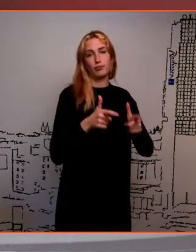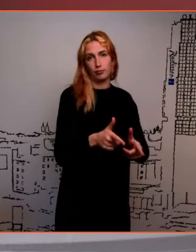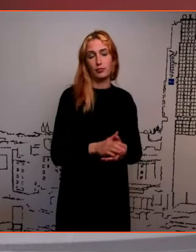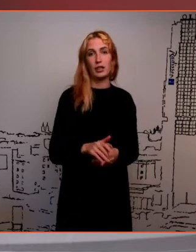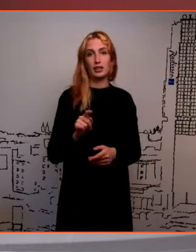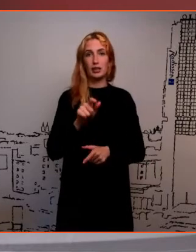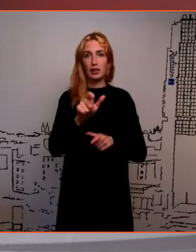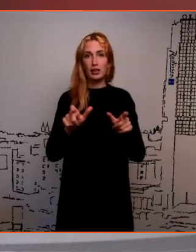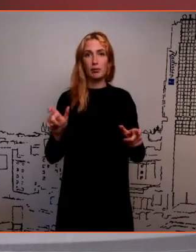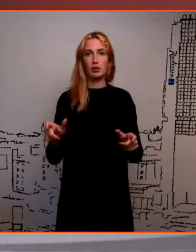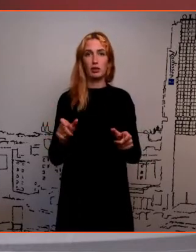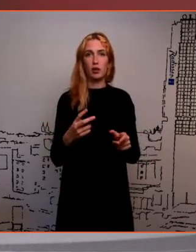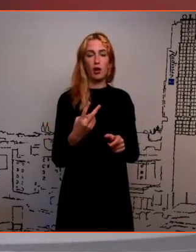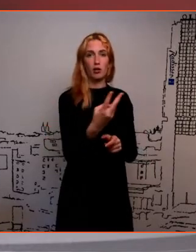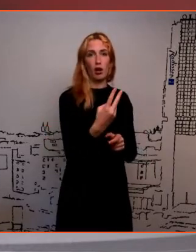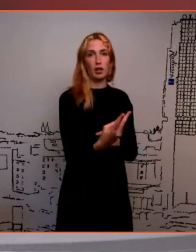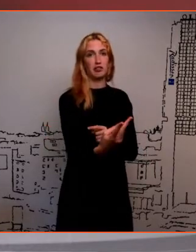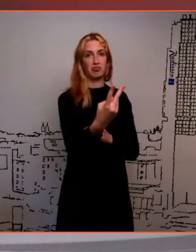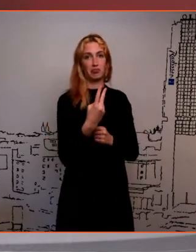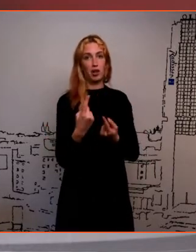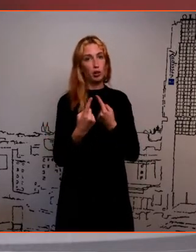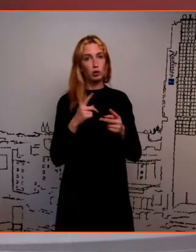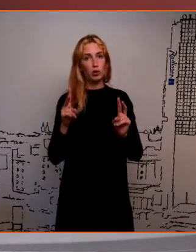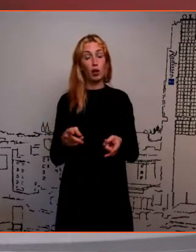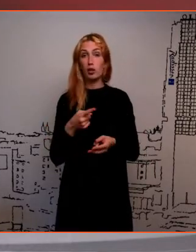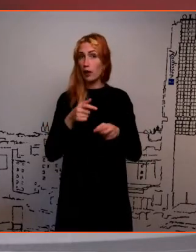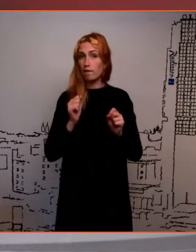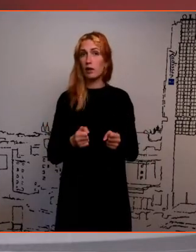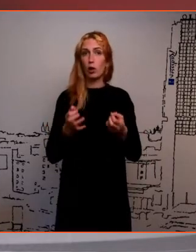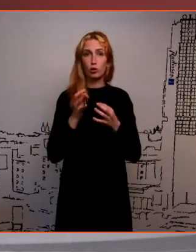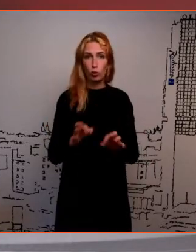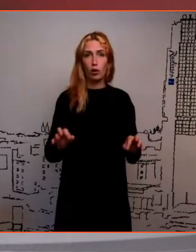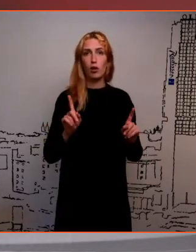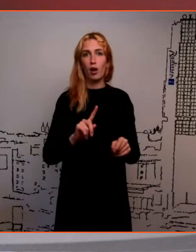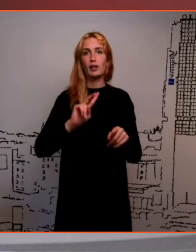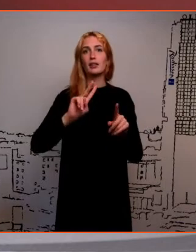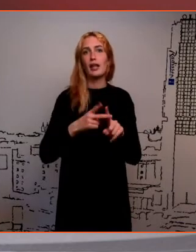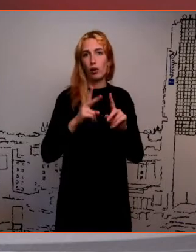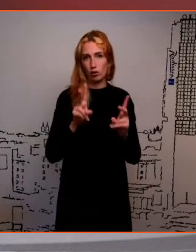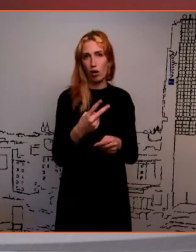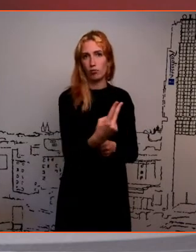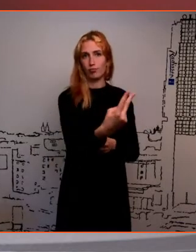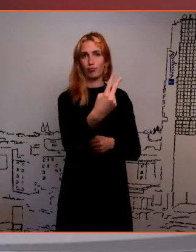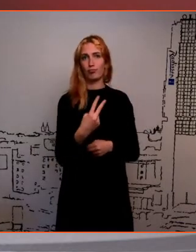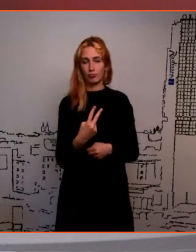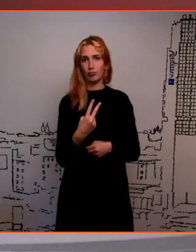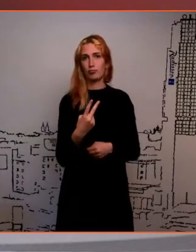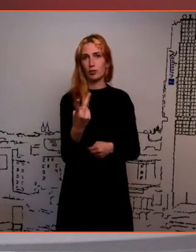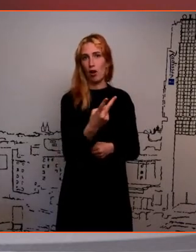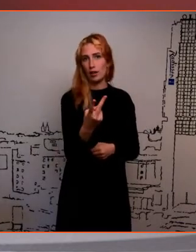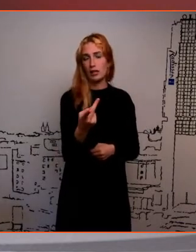mitmekesi kõriärinuustamisele. Kas see on väga tore variant, siis võiks ikkagi teist korda tulla kohe kesi, et mõdu võib juhtuda,